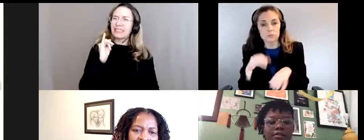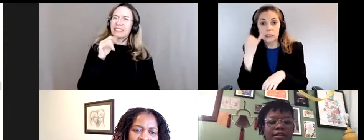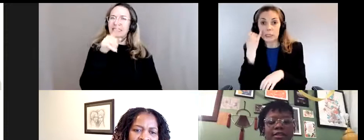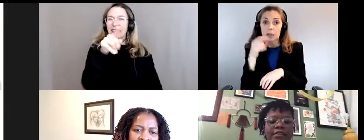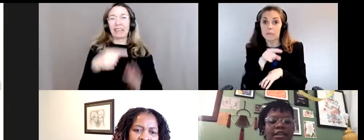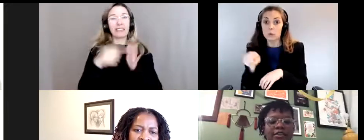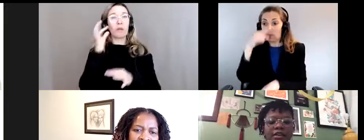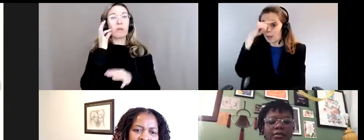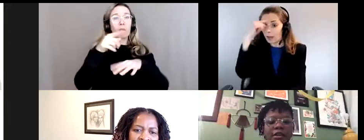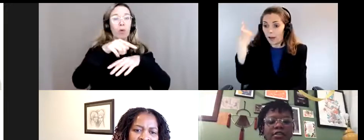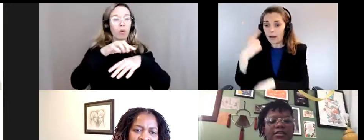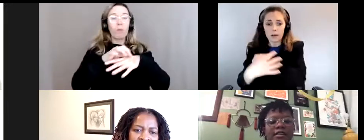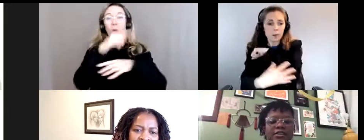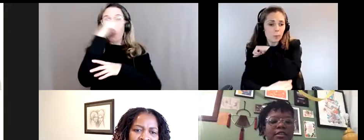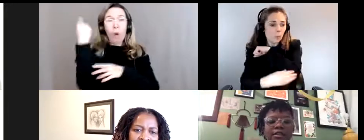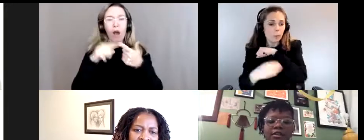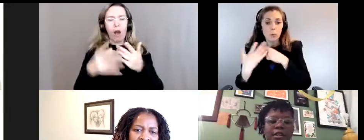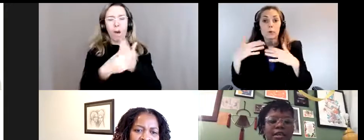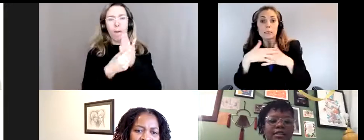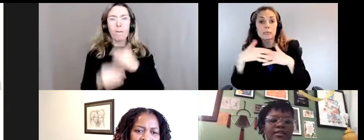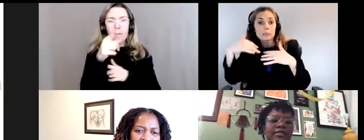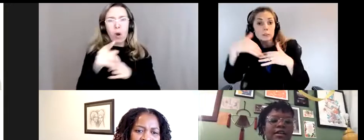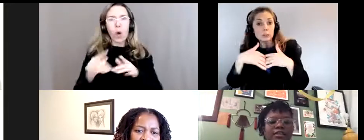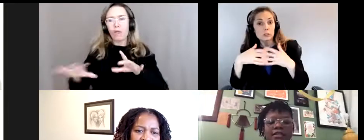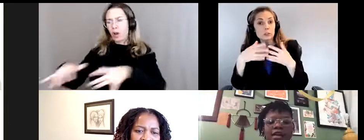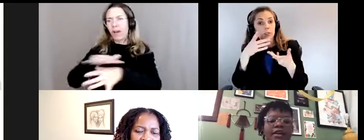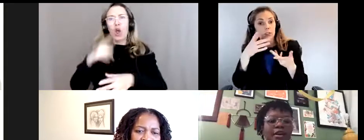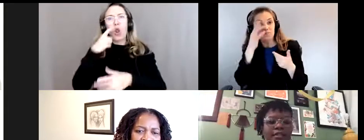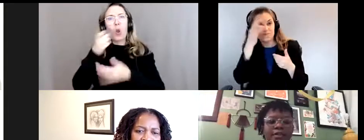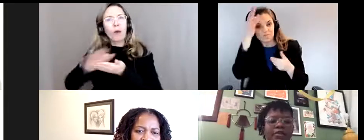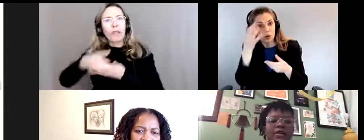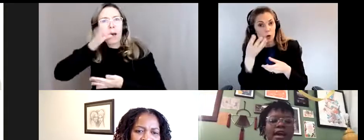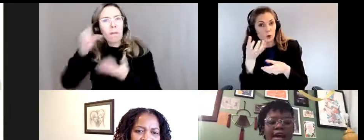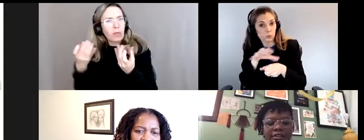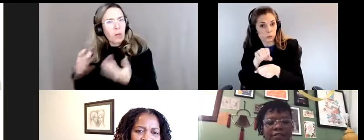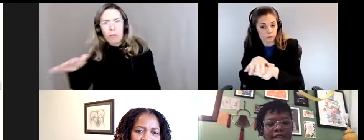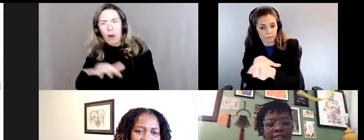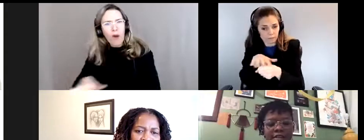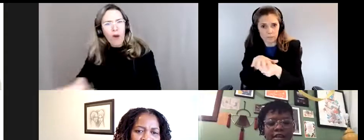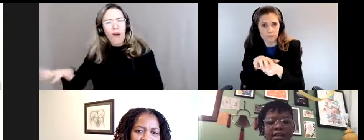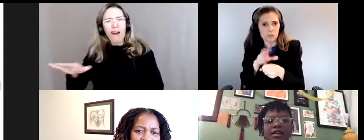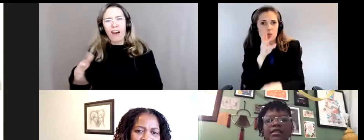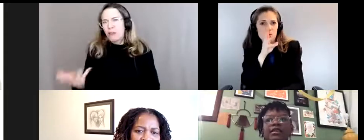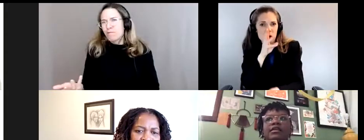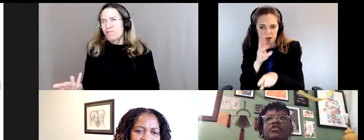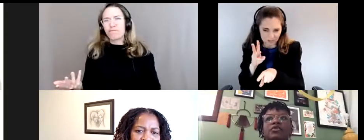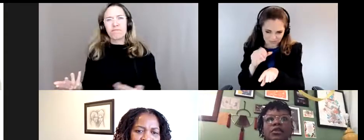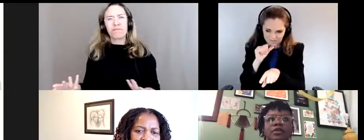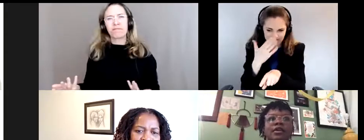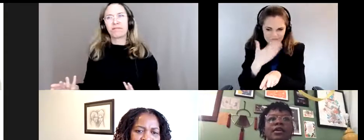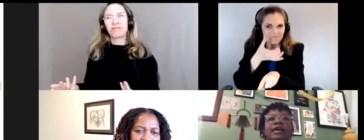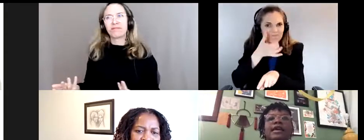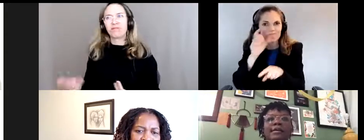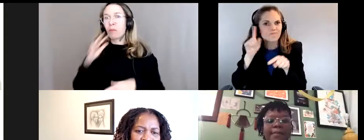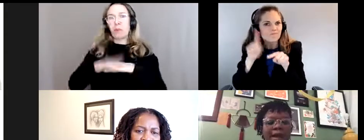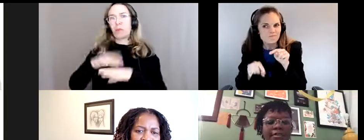noire, que vous êtes pauvre, que vous vivez dans une réserve qui n'a pas d'eau potable, ça, c'est... Ce n'est pas... Vous n'êtes pas en train de parler de